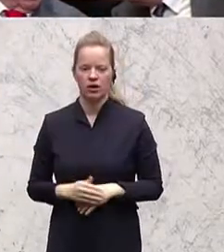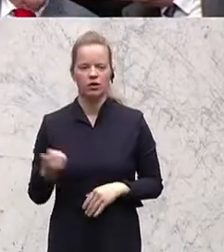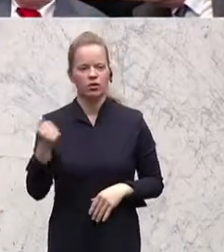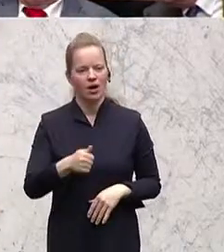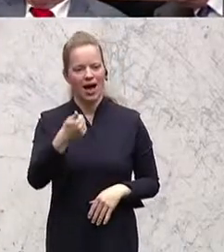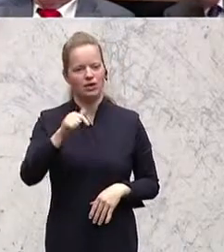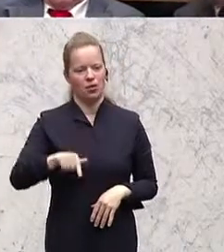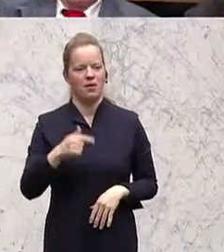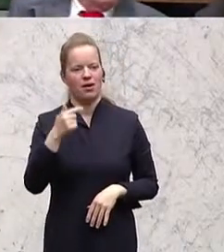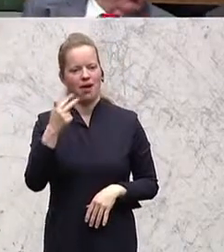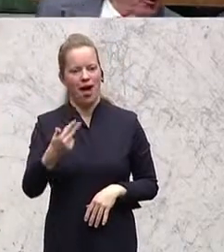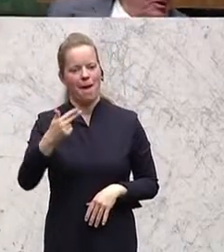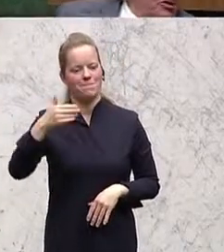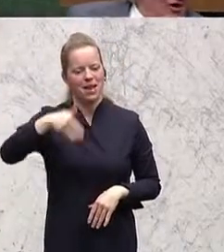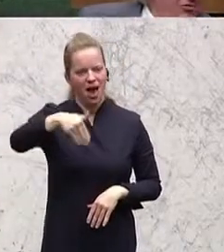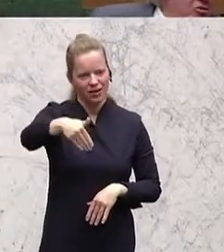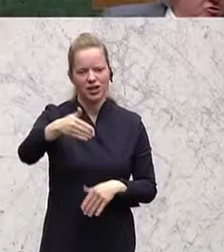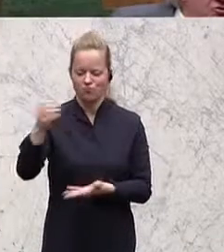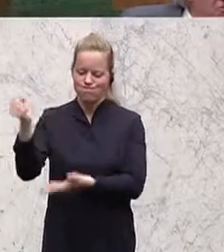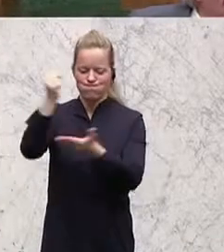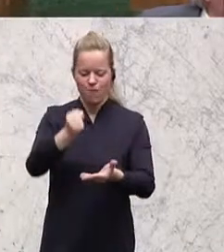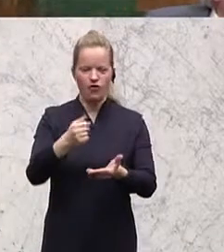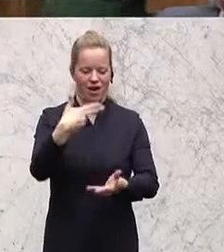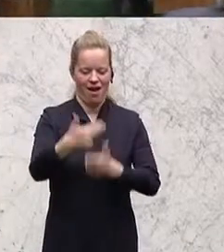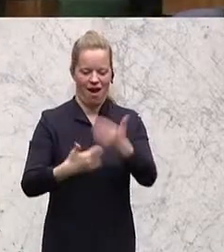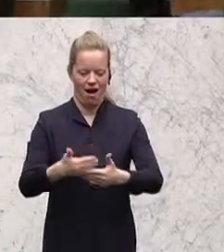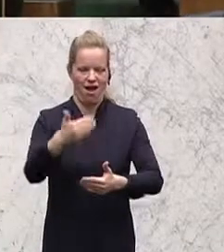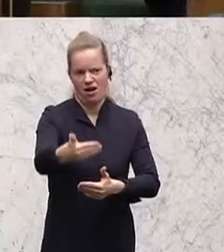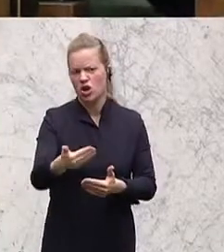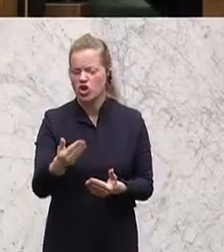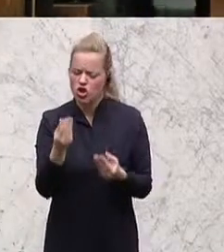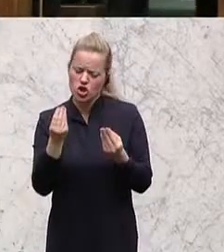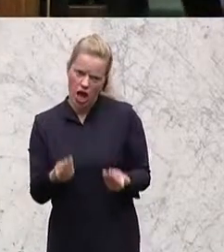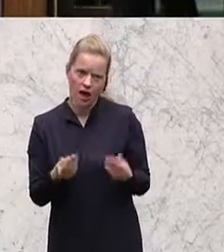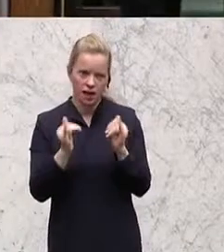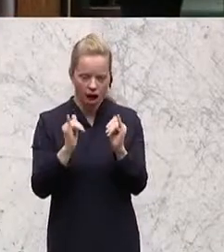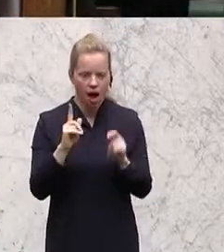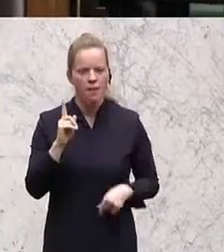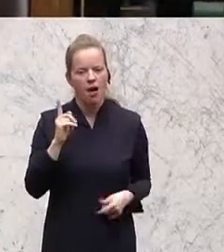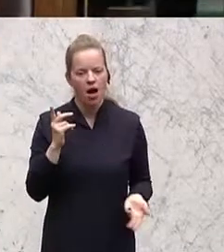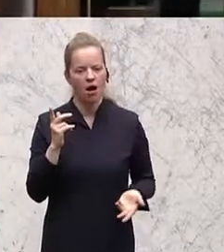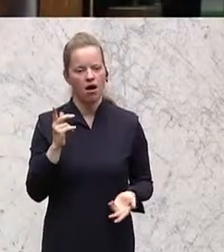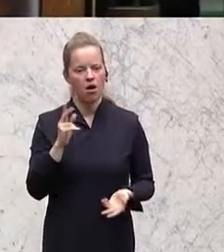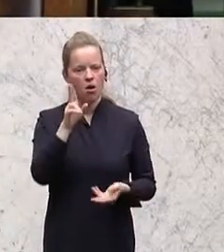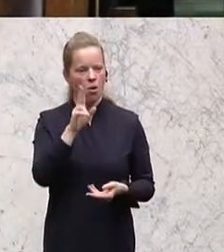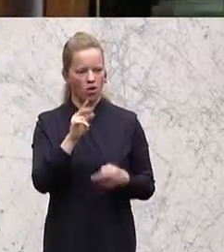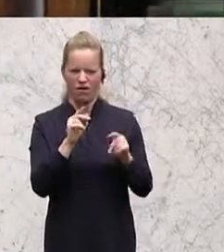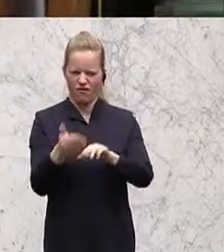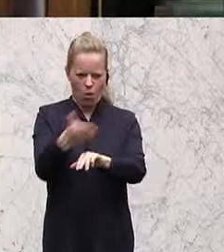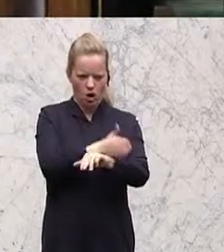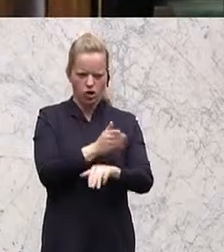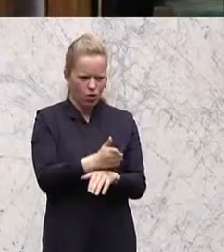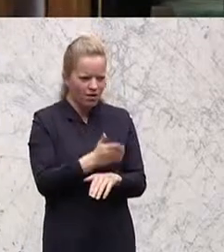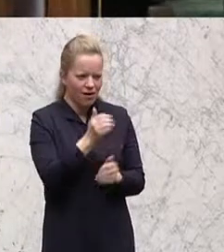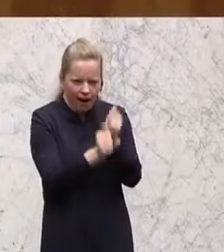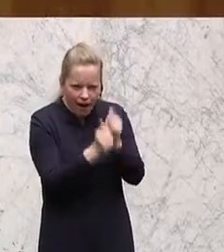drei Jahre sind auch sehr nett. Es ist aber einerseits weit davon entfernt, was ursprünglich die Unico für ein paar Jahre mal vorgerechnet hat, was es brauchen